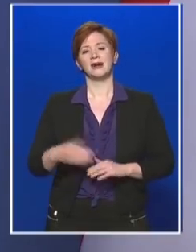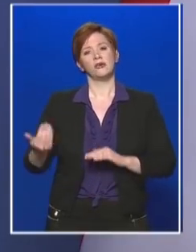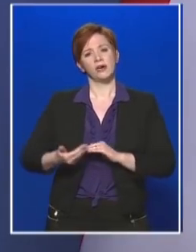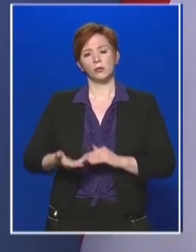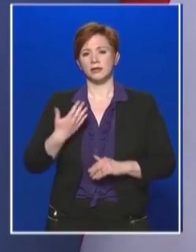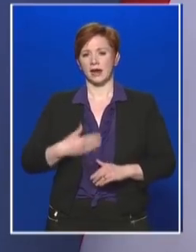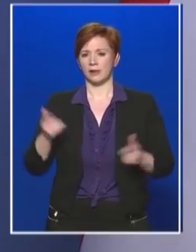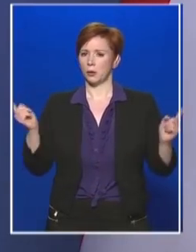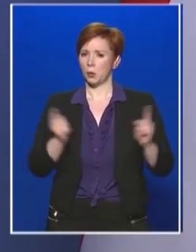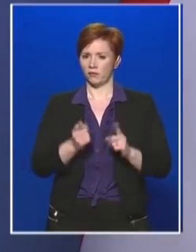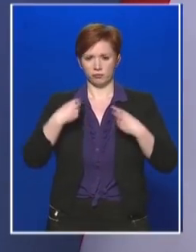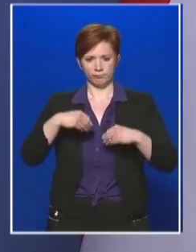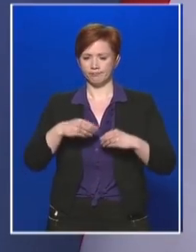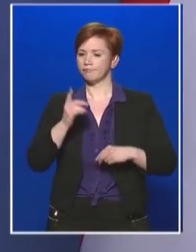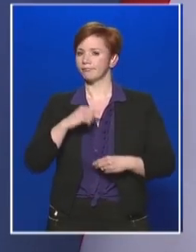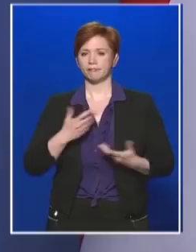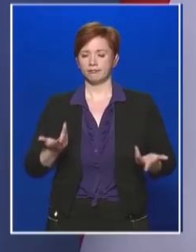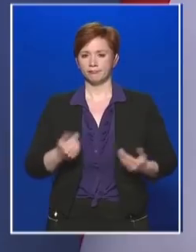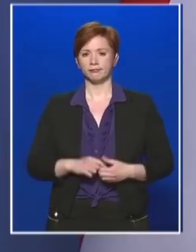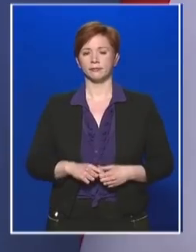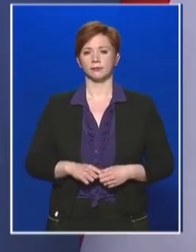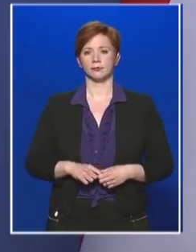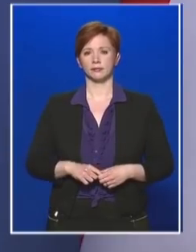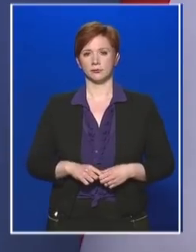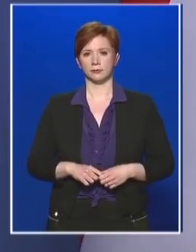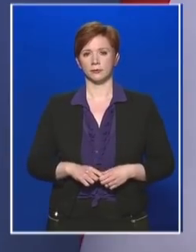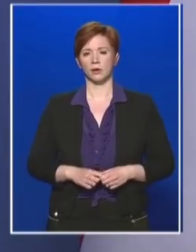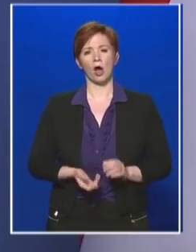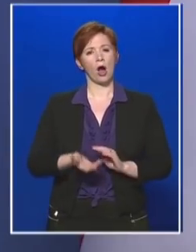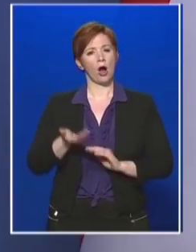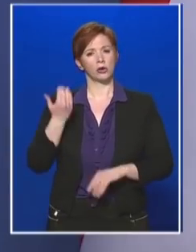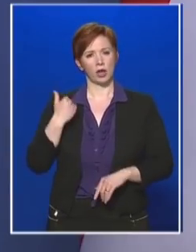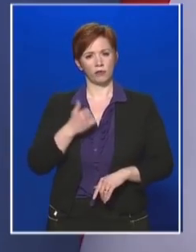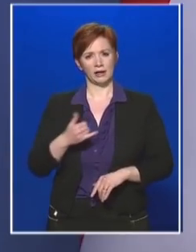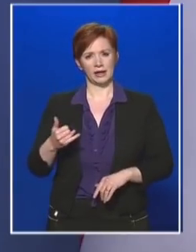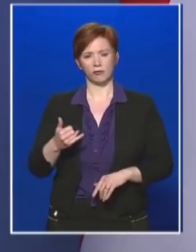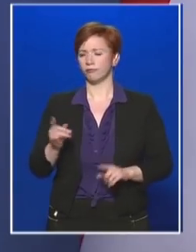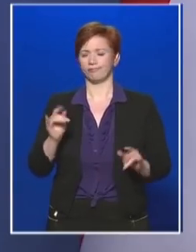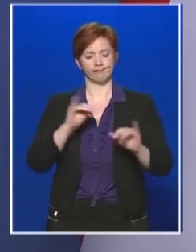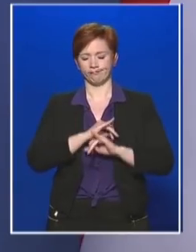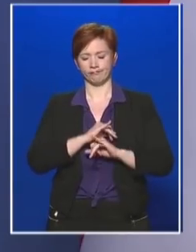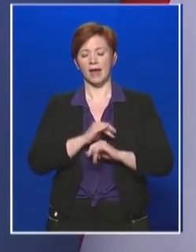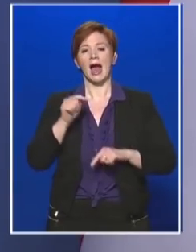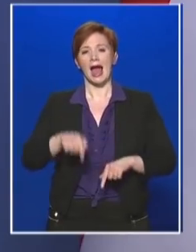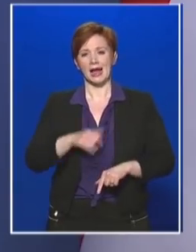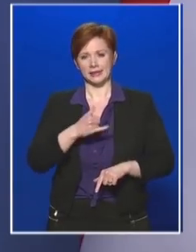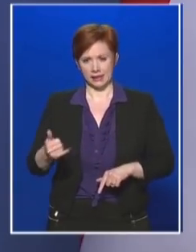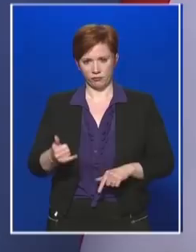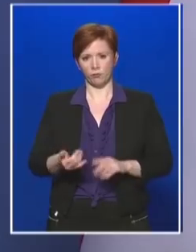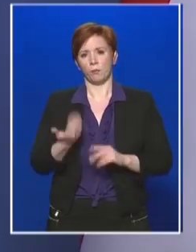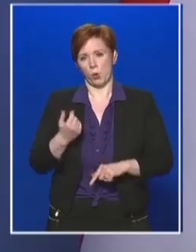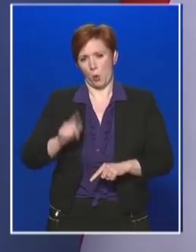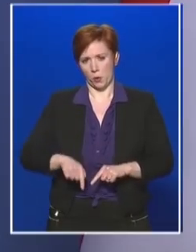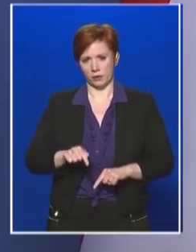szeretnék arról is tájékoztást adni, hogy az idei évben az elmúlt hónapban